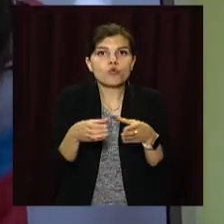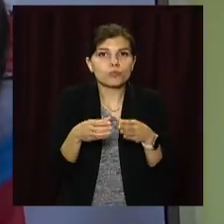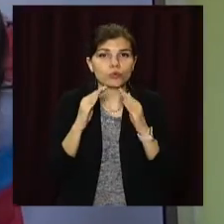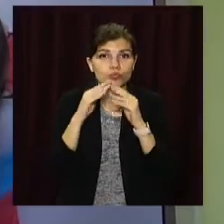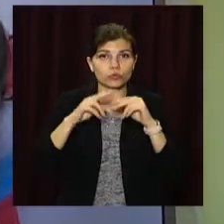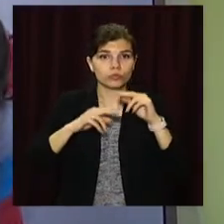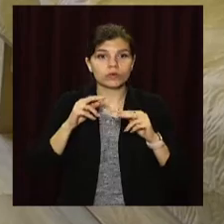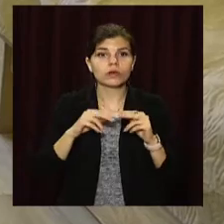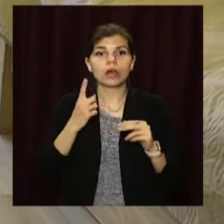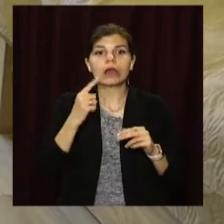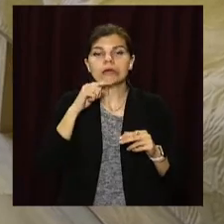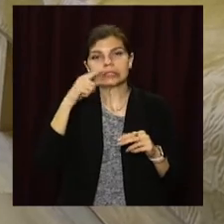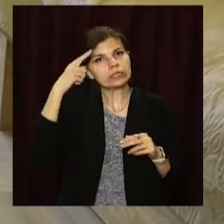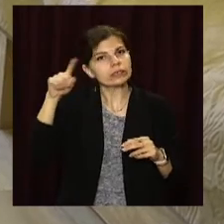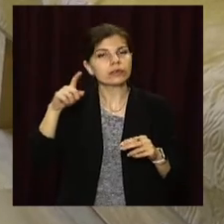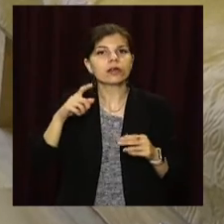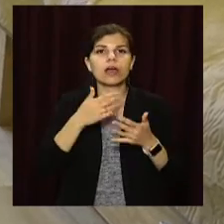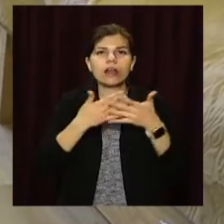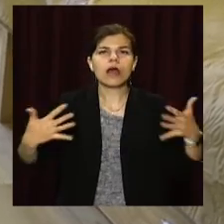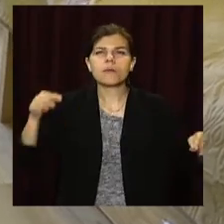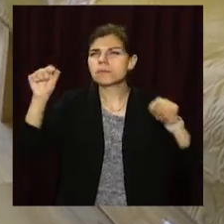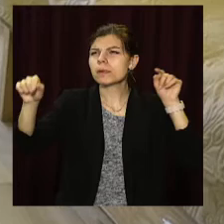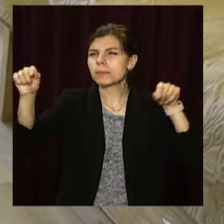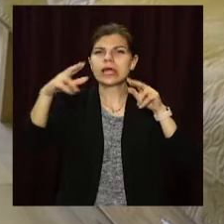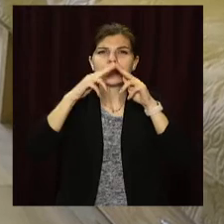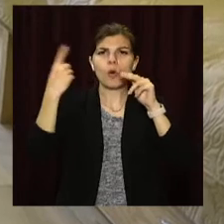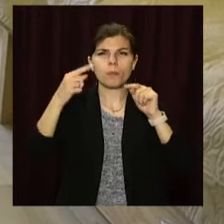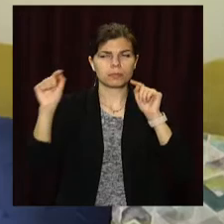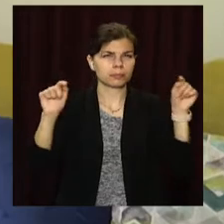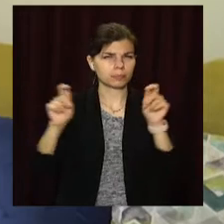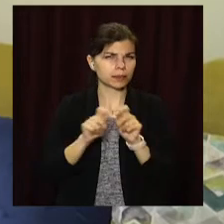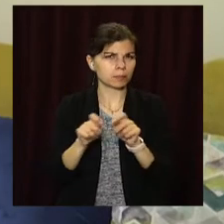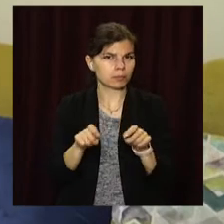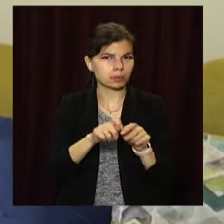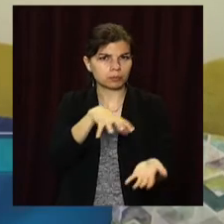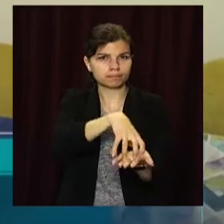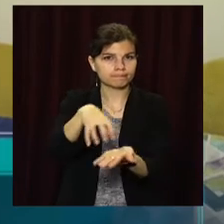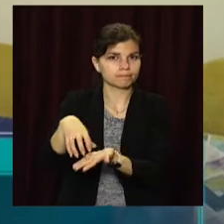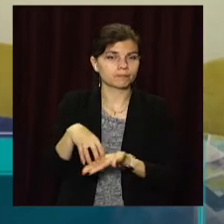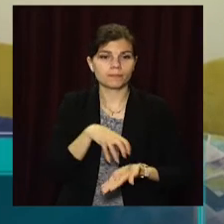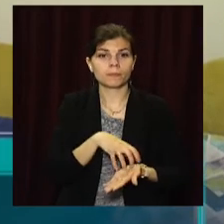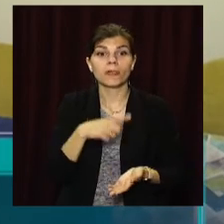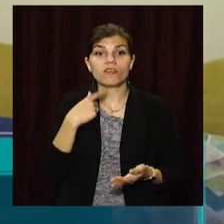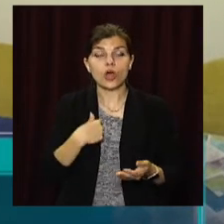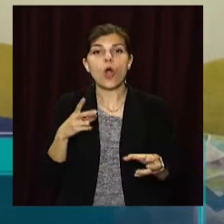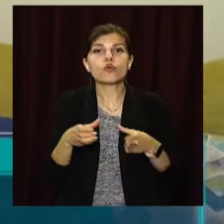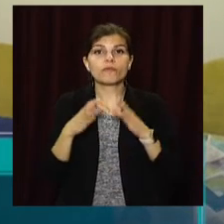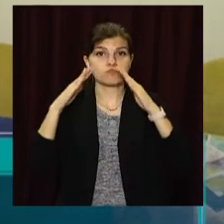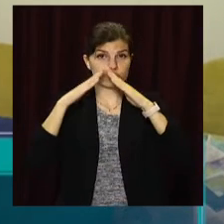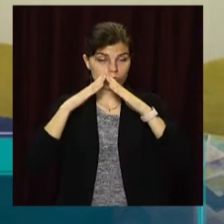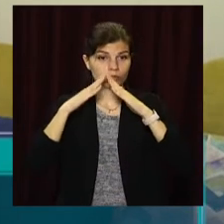будують за єдиним проєктом у різних куточках Дніпропетровщини. Наш груповий будиночок,